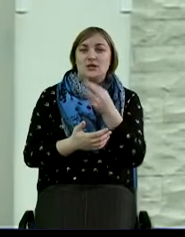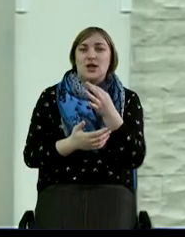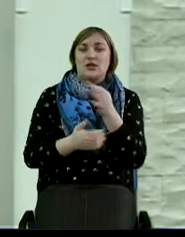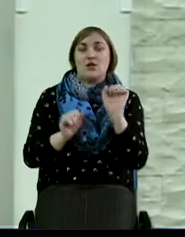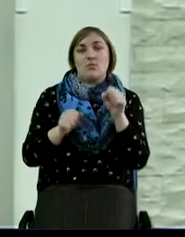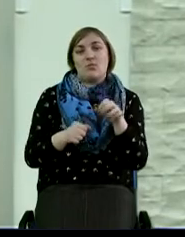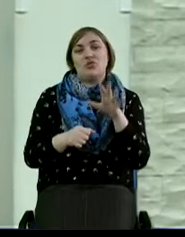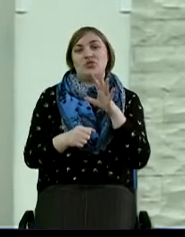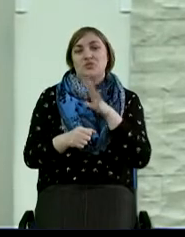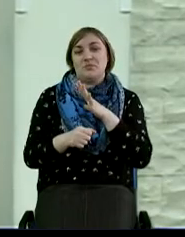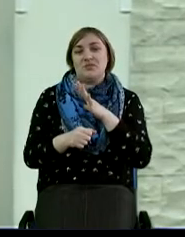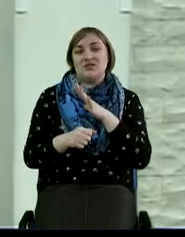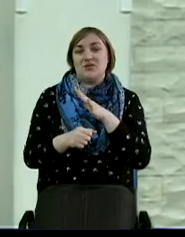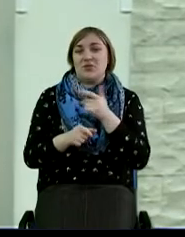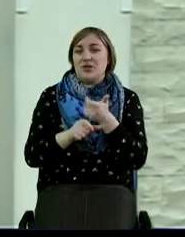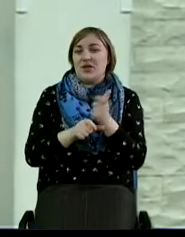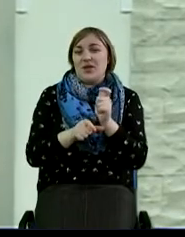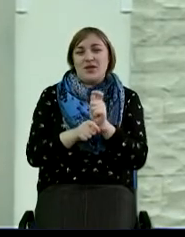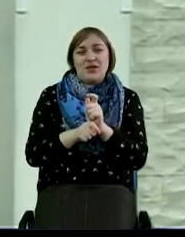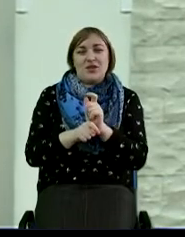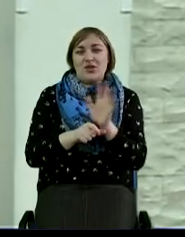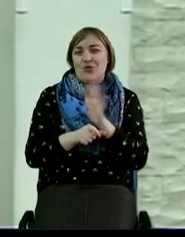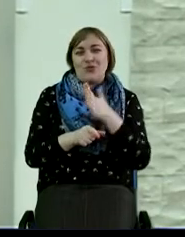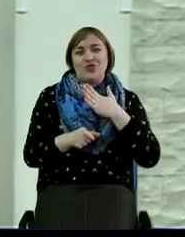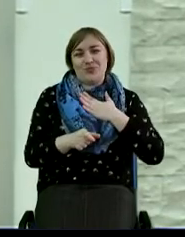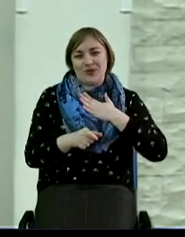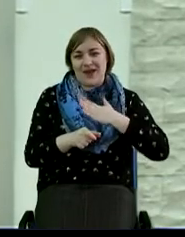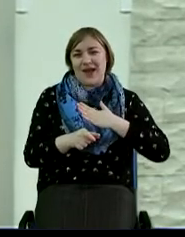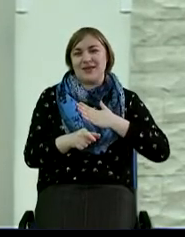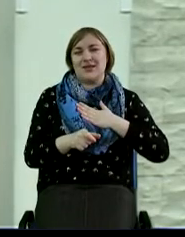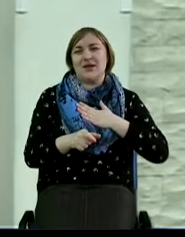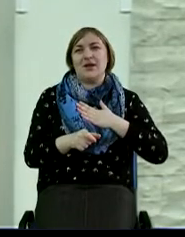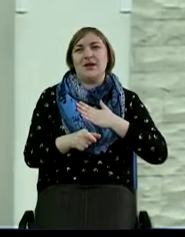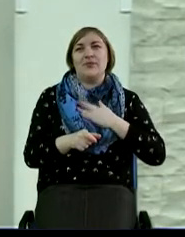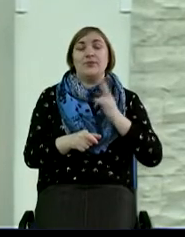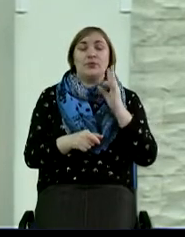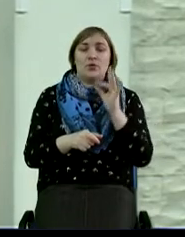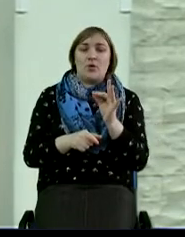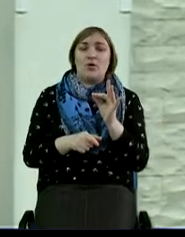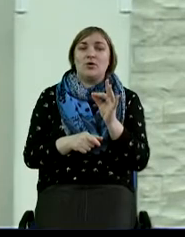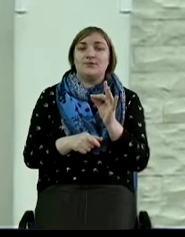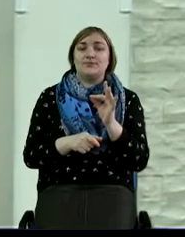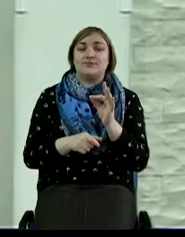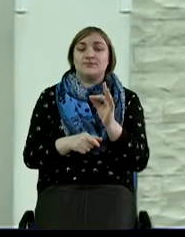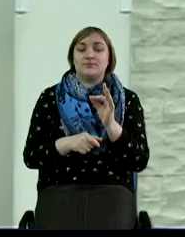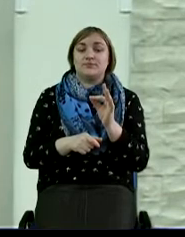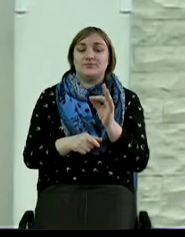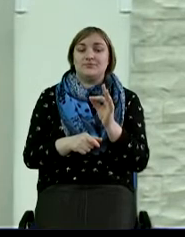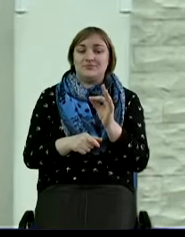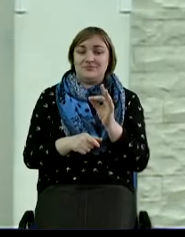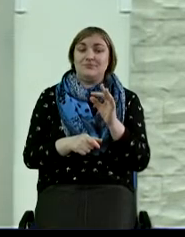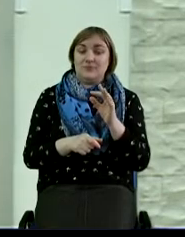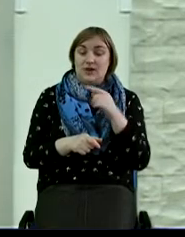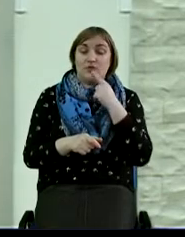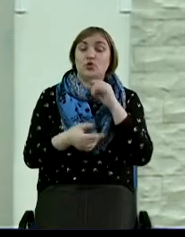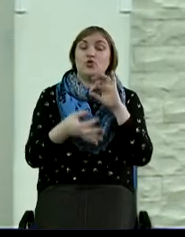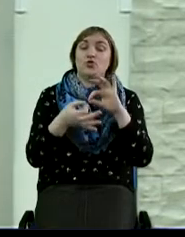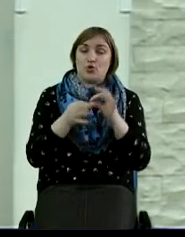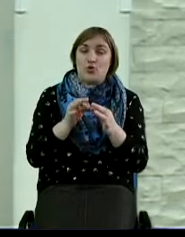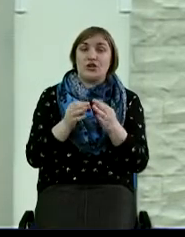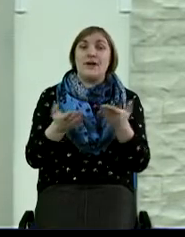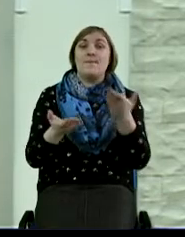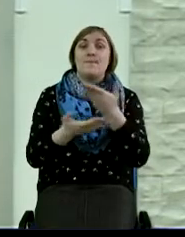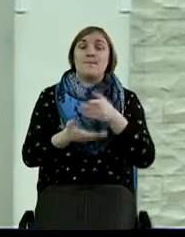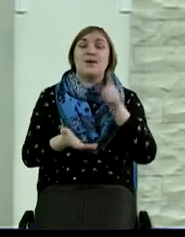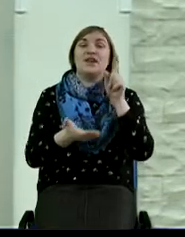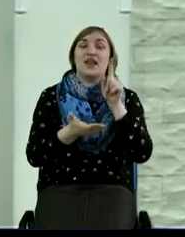может быть, он даже и не очень такой, бывает, приятный, но, я бы сказал, он даже очень сложный. Это мы